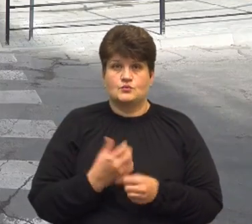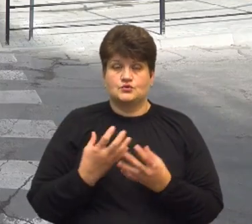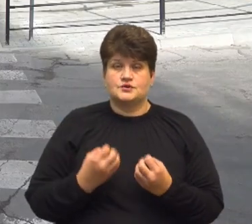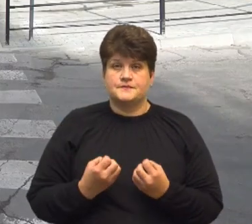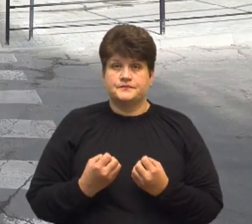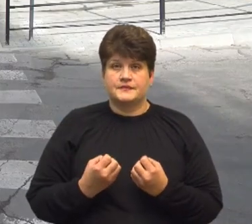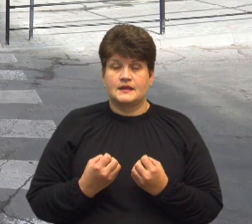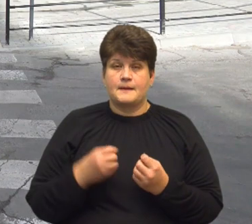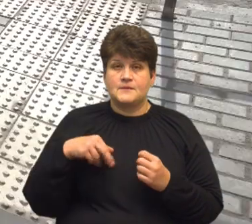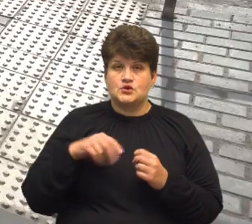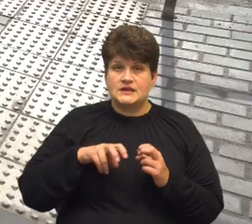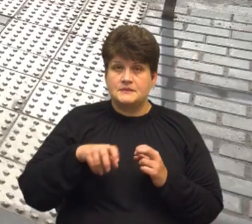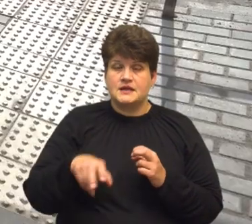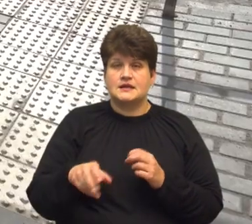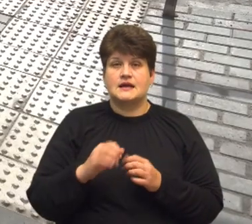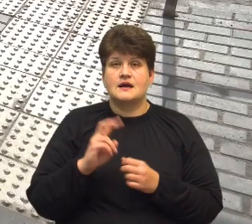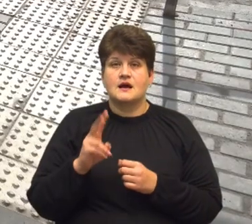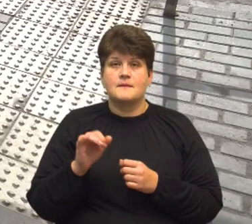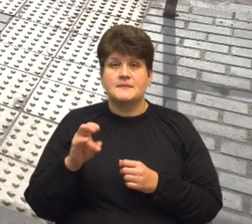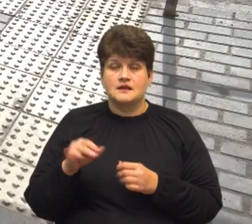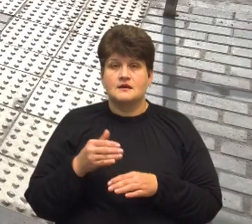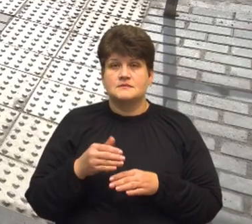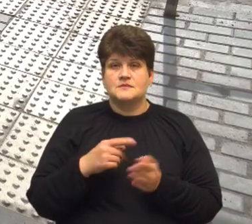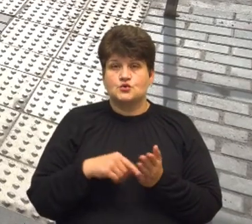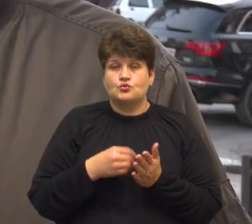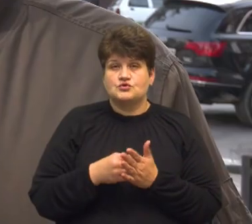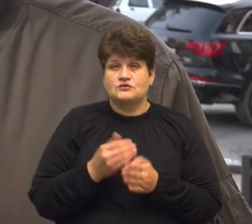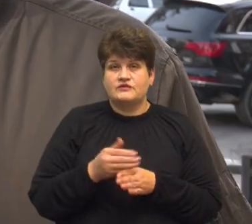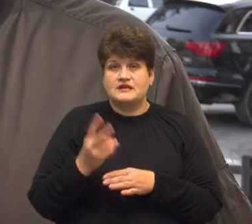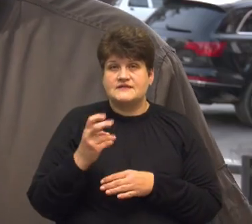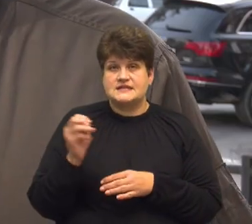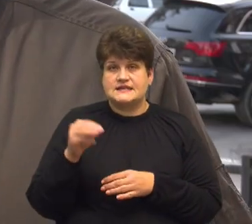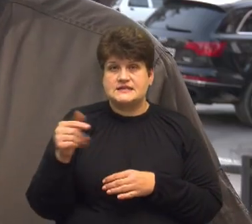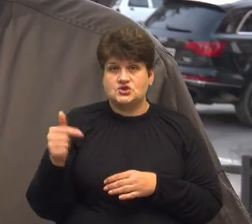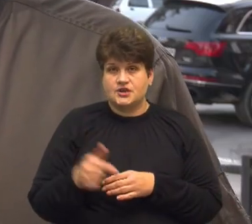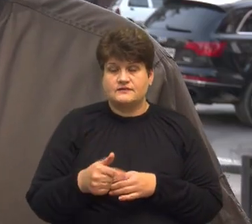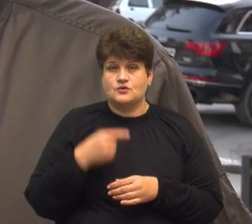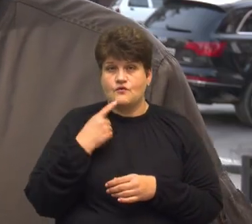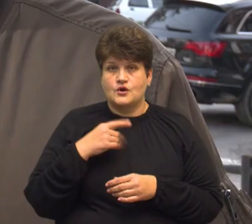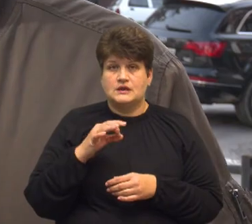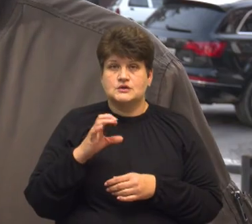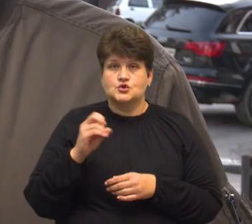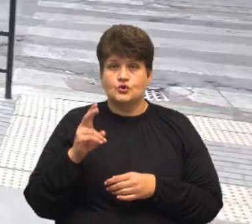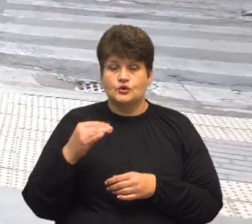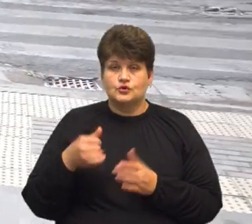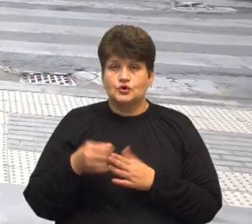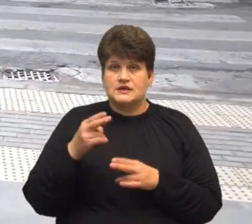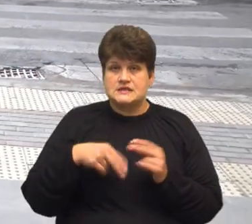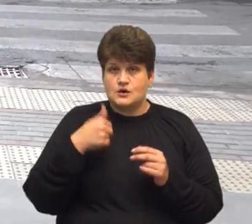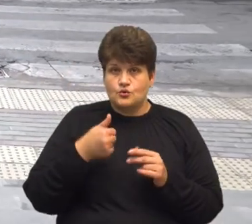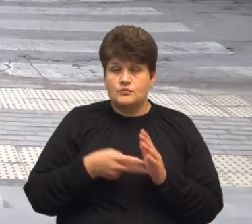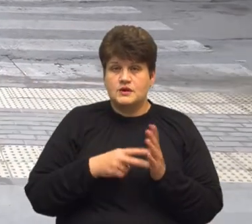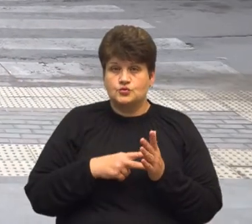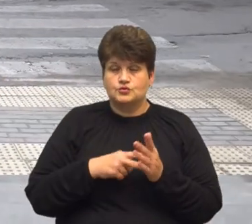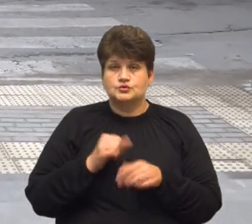пішохідний перехід на вулиці Камінні із міського бюджету виділили 200 тисяч гривень, каже Олег Соколовський. За його словами, до кінця року планують провести